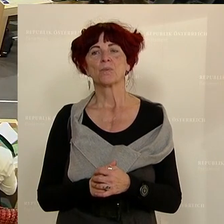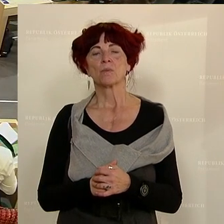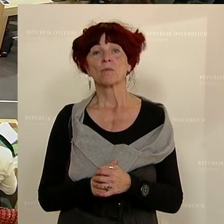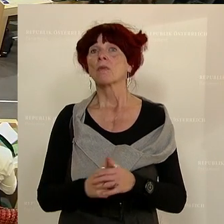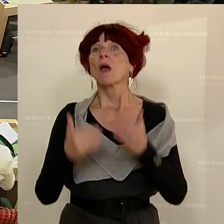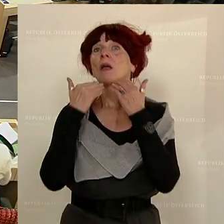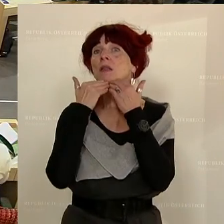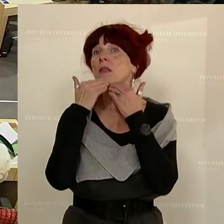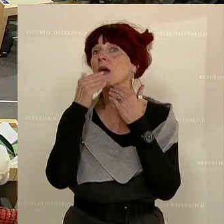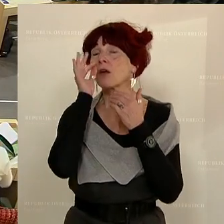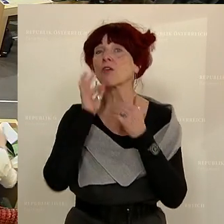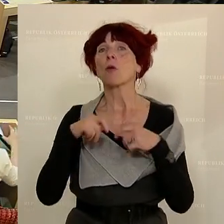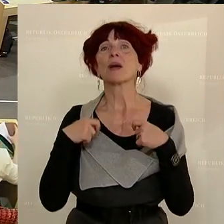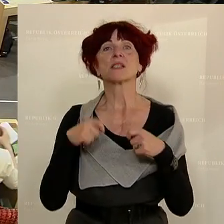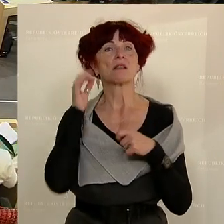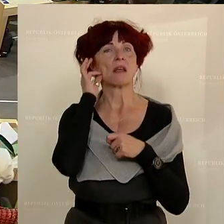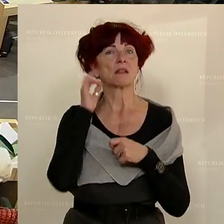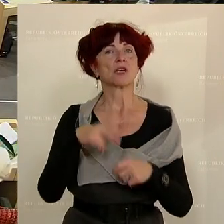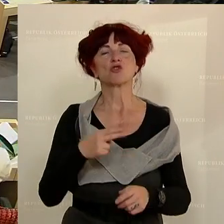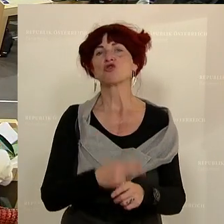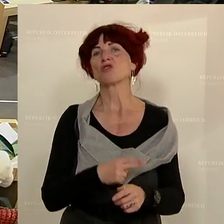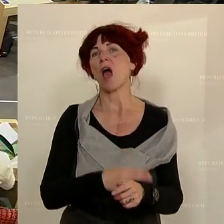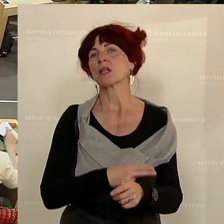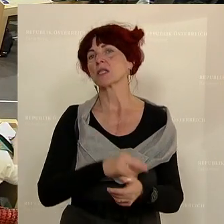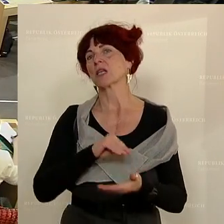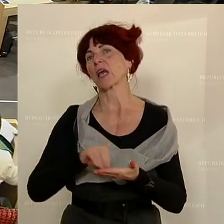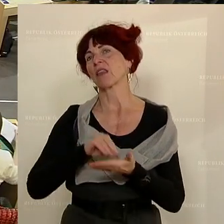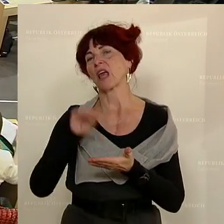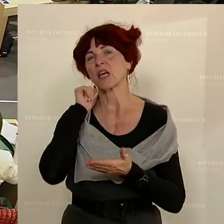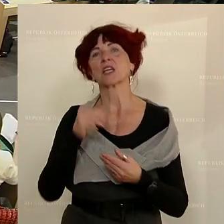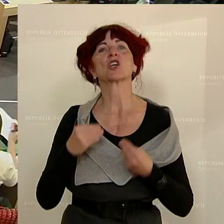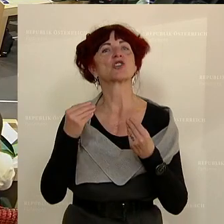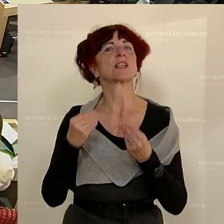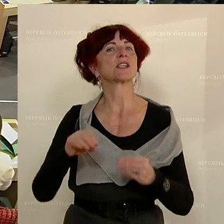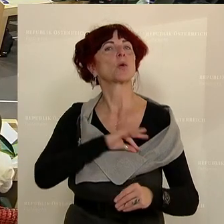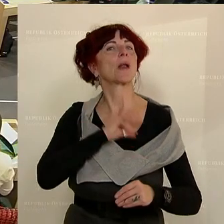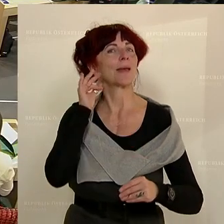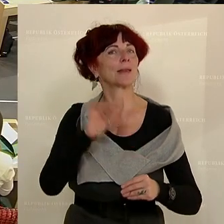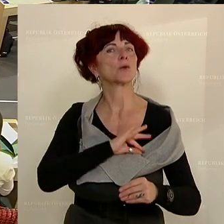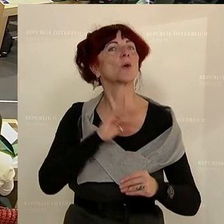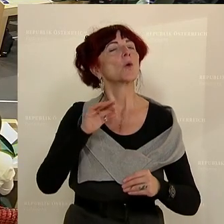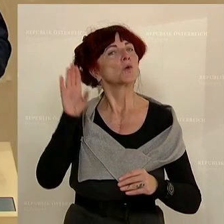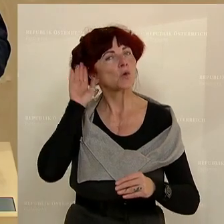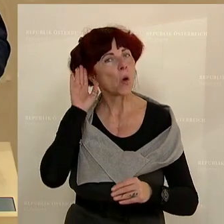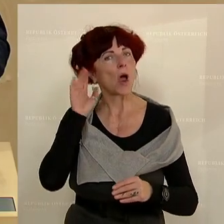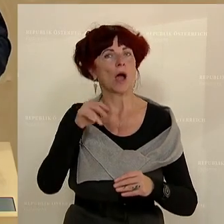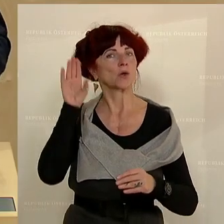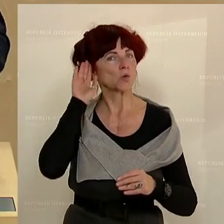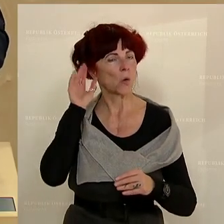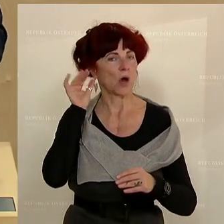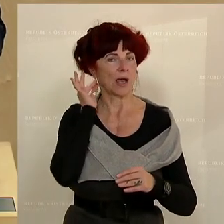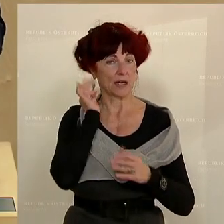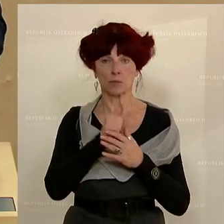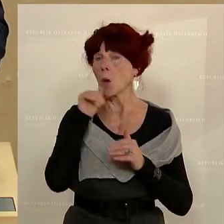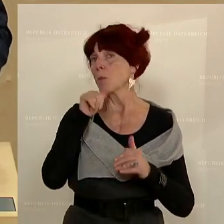Danke Frau Präsidentin, Frau Staatssekretärin, geschätzte Kolleginnen und Kollegen, liebe Zuhörerinnen und Zuhörer. Ja, man braucht glaube ich nicht lange um den